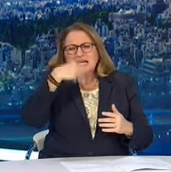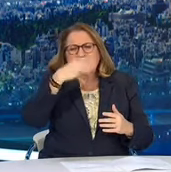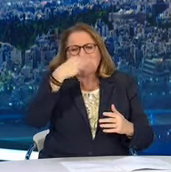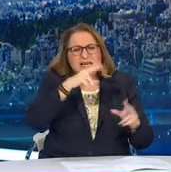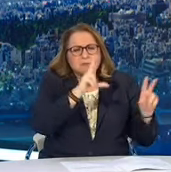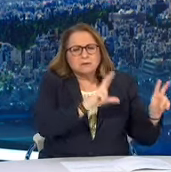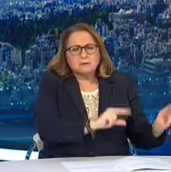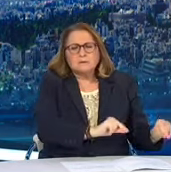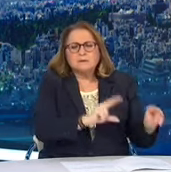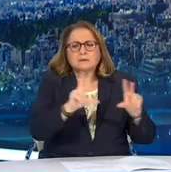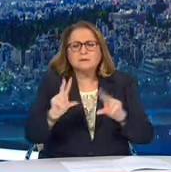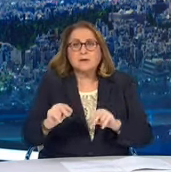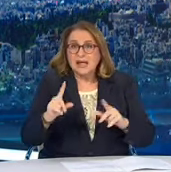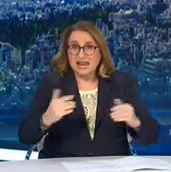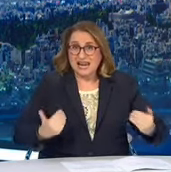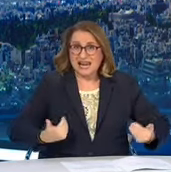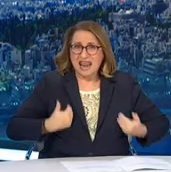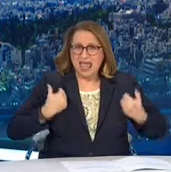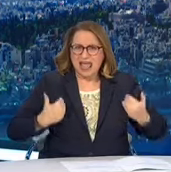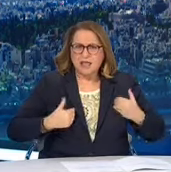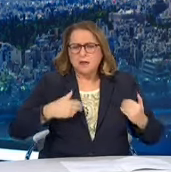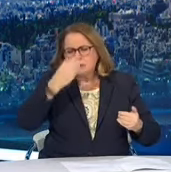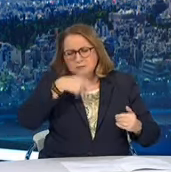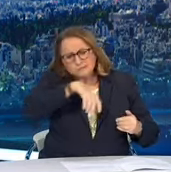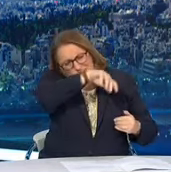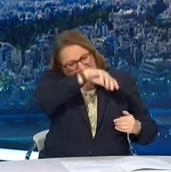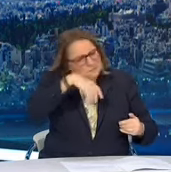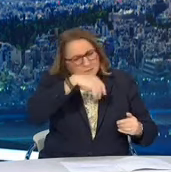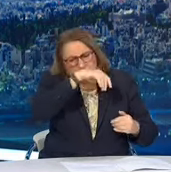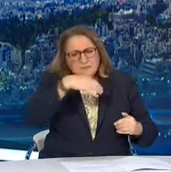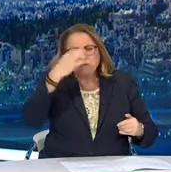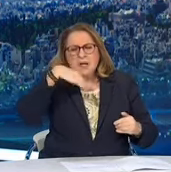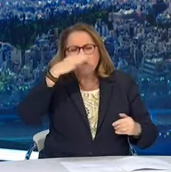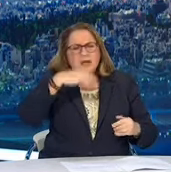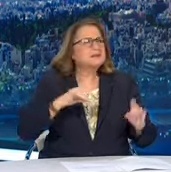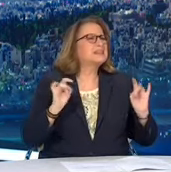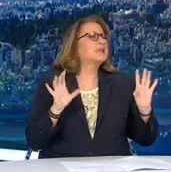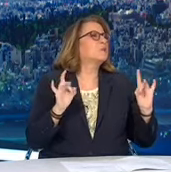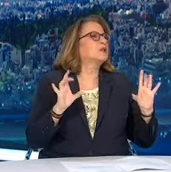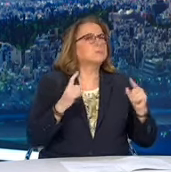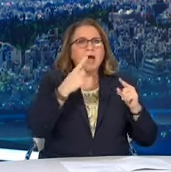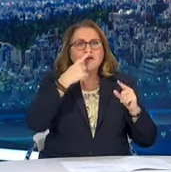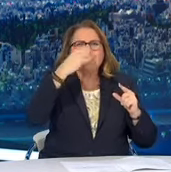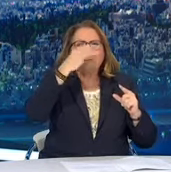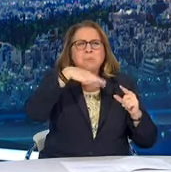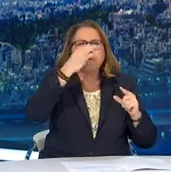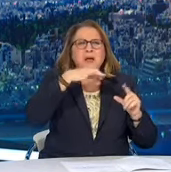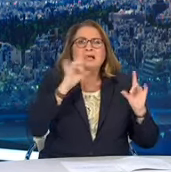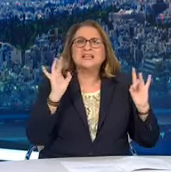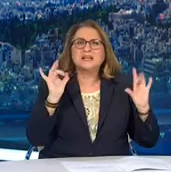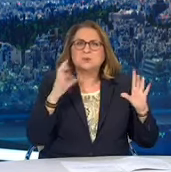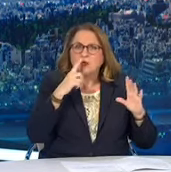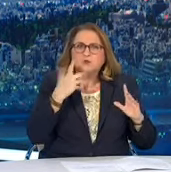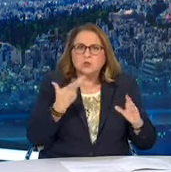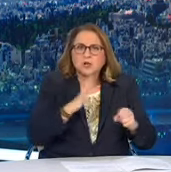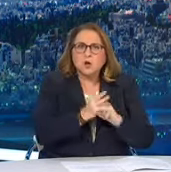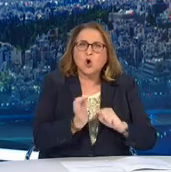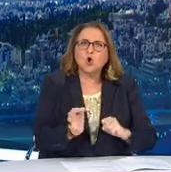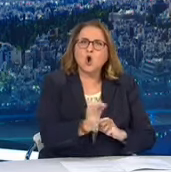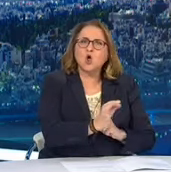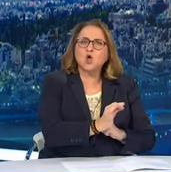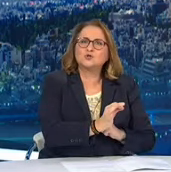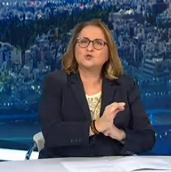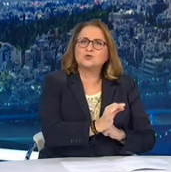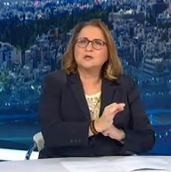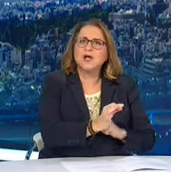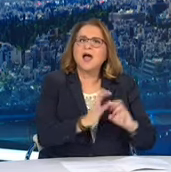και η αθώα, ανέμελη συμπεριφορά των νέων, ότι δεν κινδυνεύω τόσο, δεν έπαθα και κάτι, ξεχνώντας όμως ότι μπορεί να αφήσει